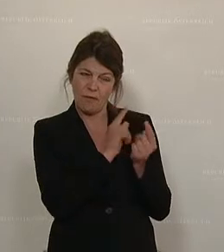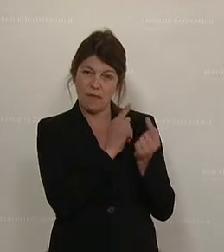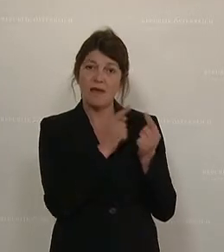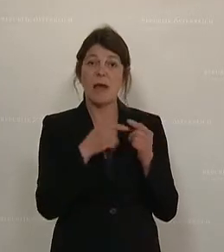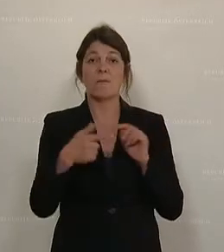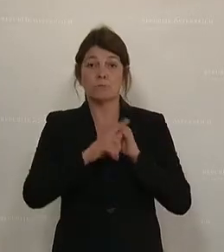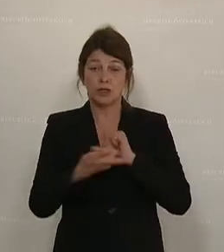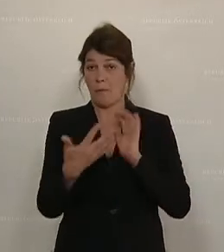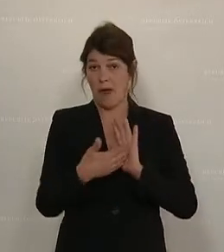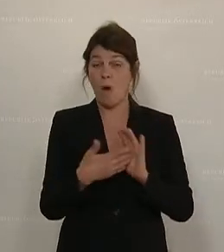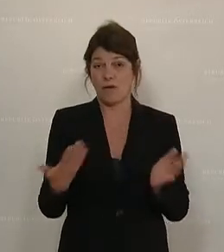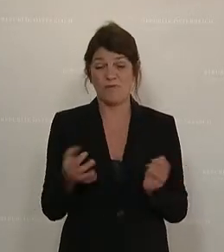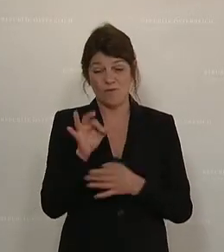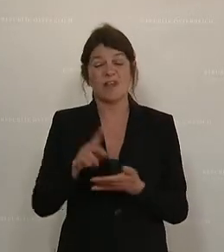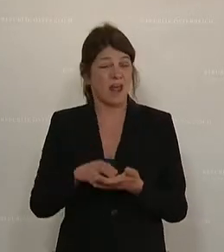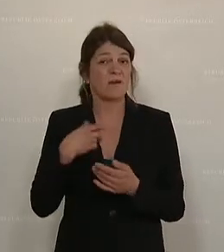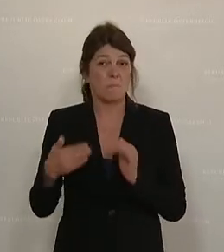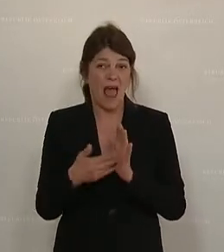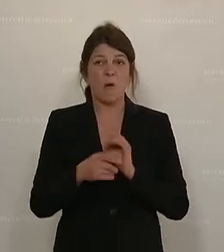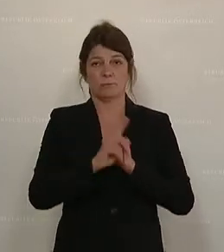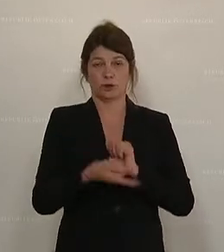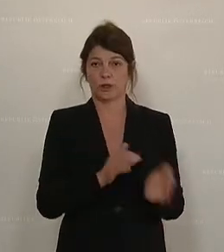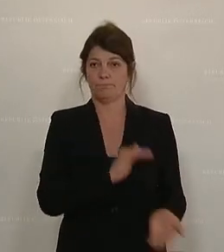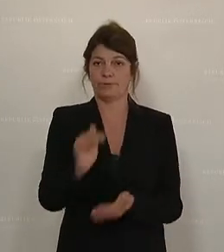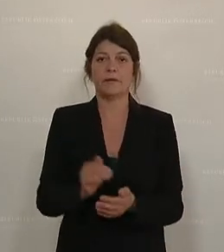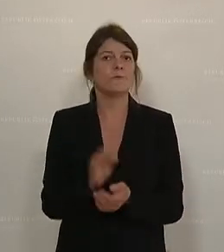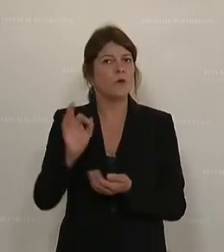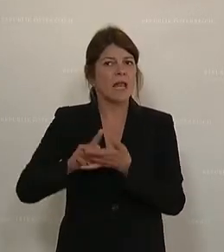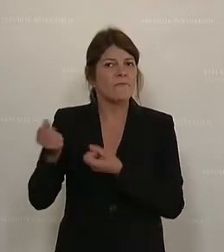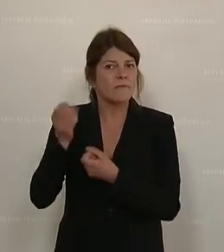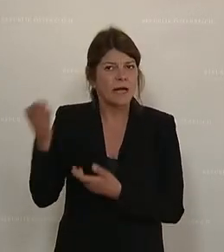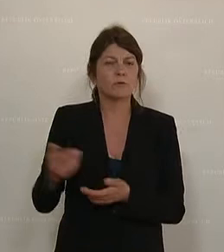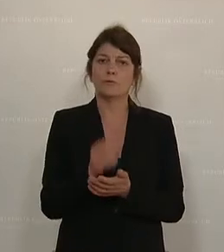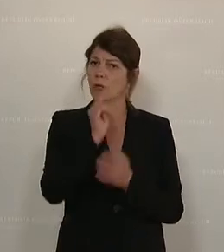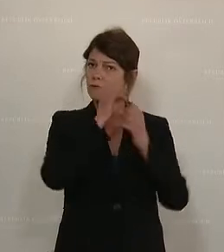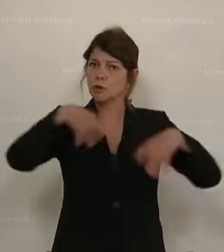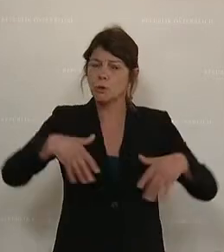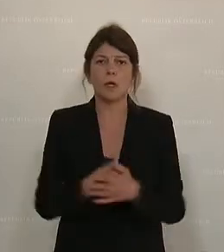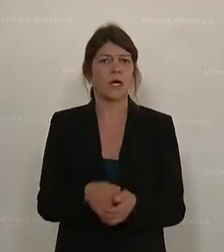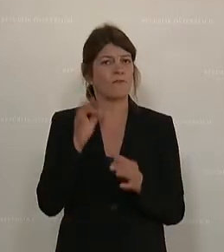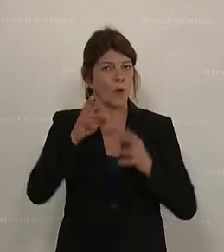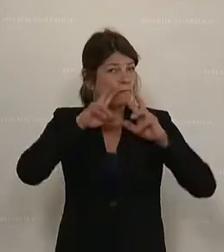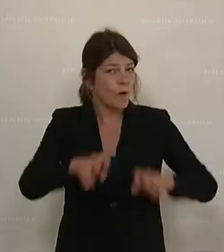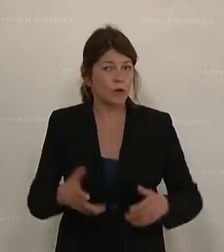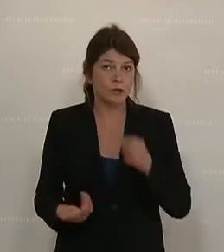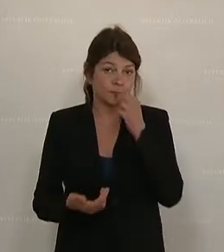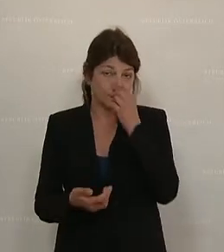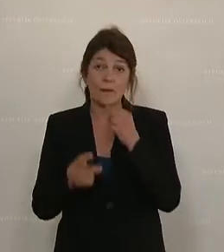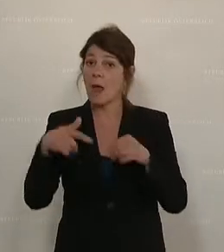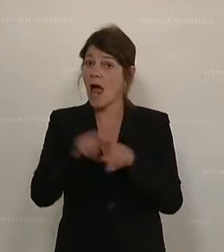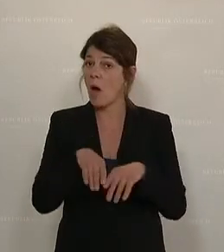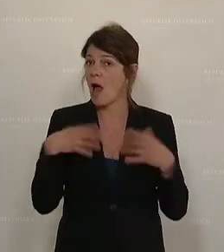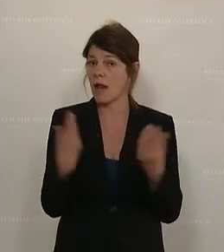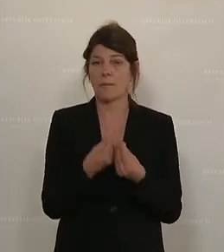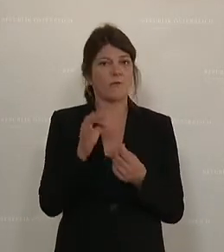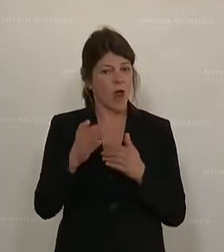das werden wir auch für die Digitalisierung brauchen. Für die Digitalisierung der Verwaltung, für die Infrastruktur, für die Forschung, aber auch insgesamt